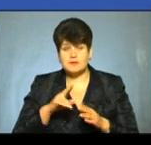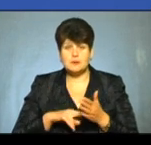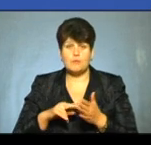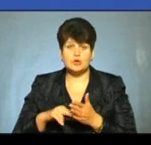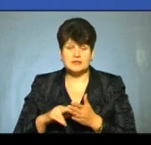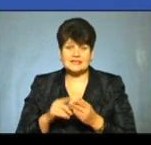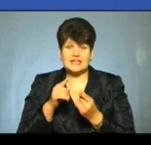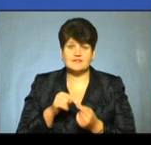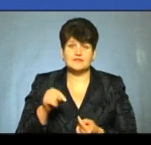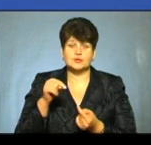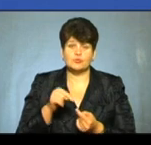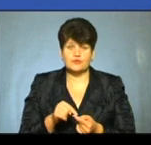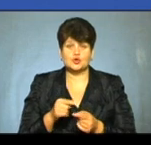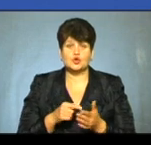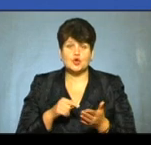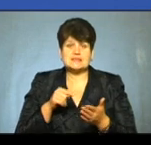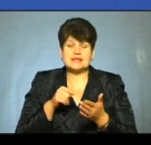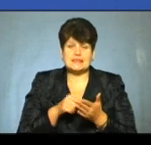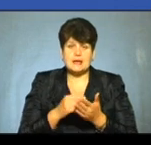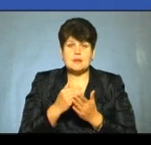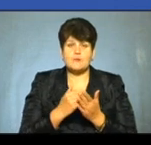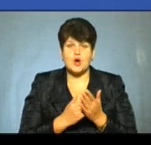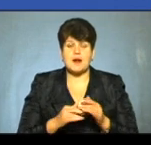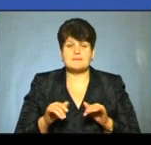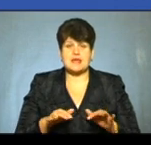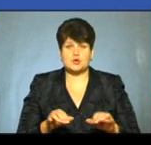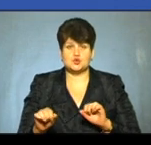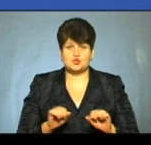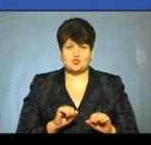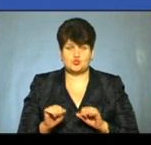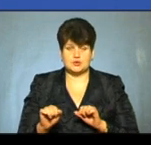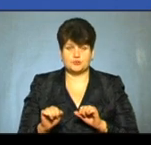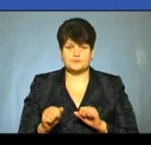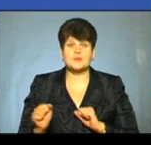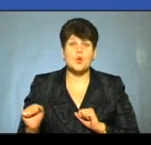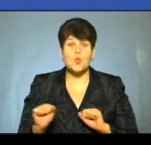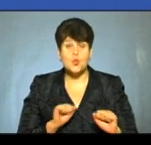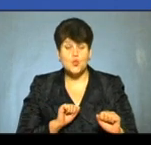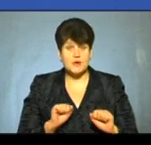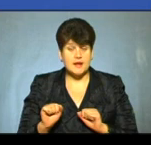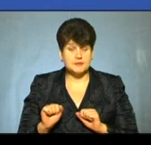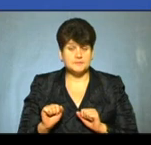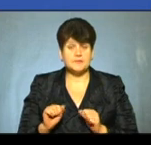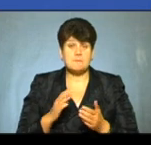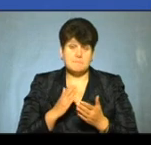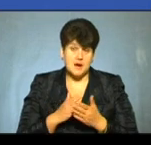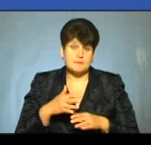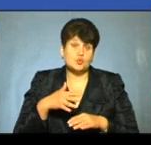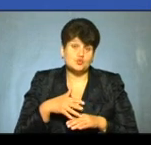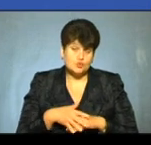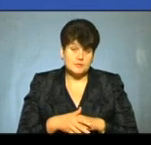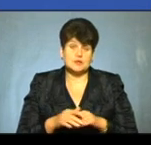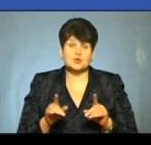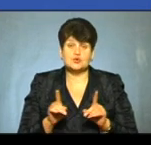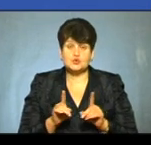податками відповідно до стратегій і програм діяльності уряду. Уряд, ми маємо розуміти,